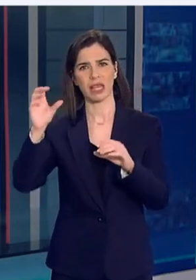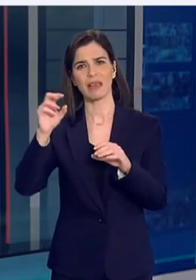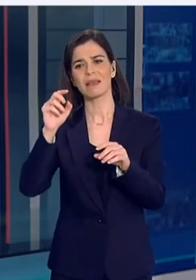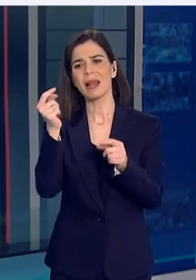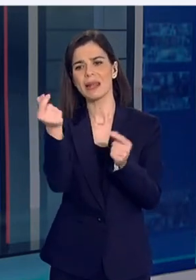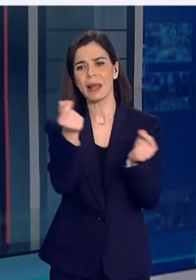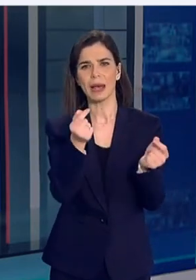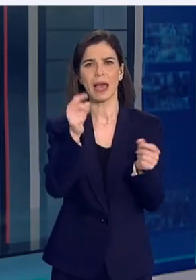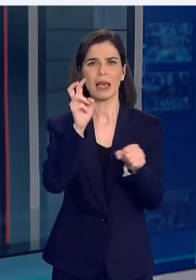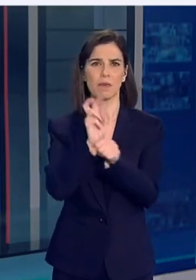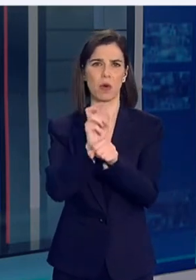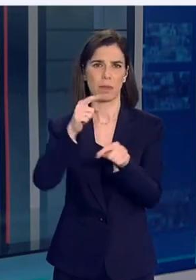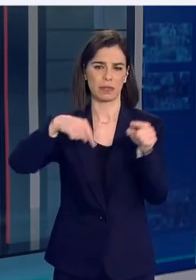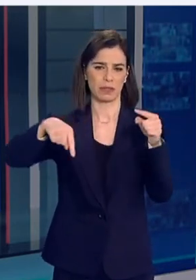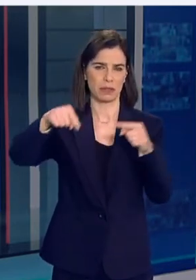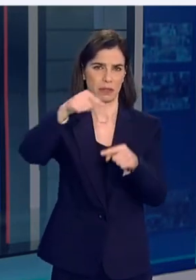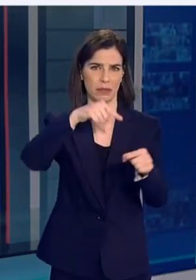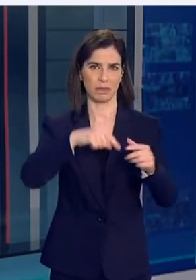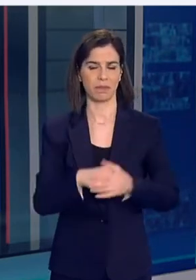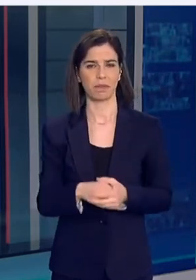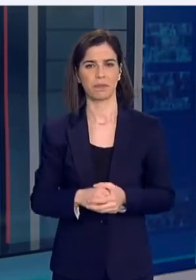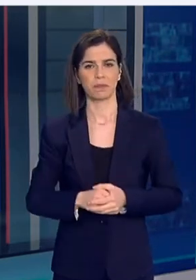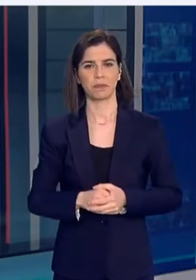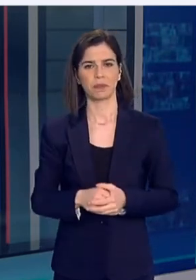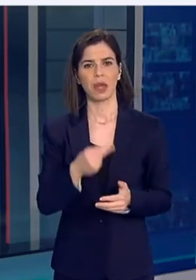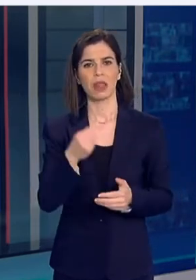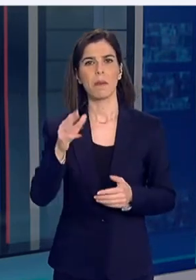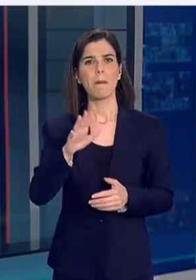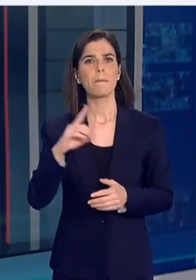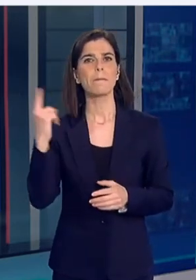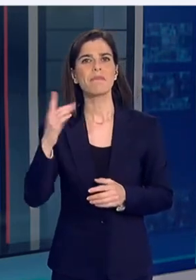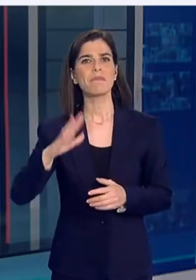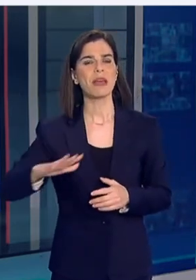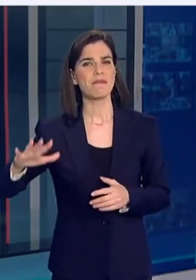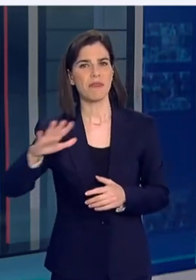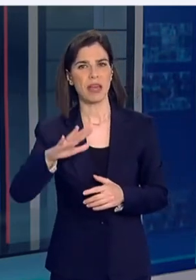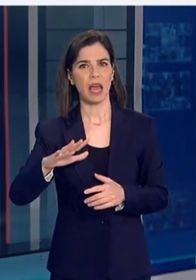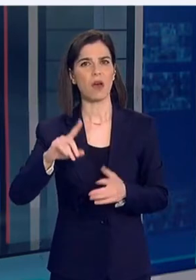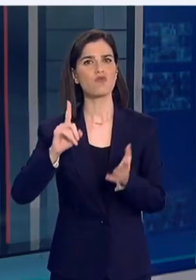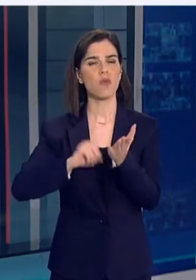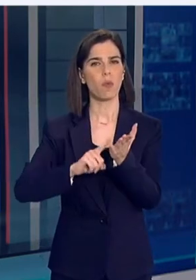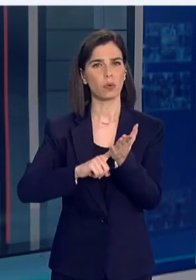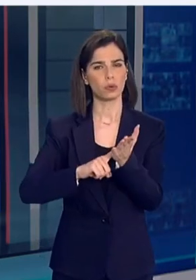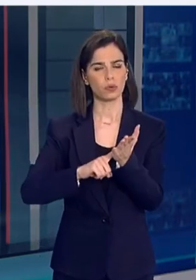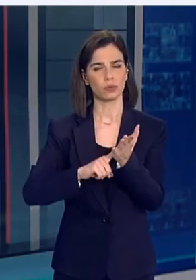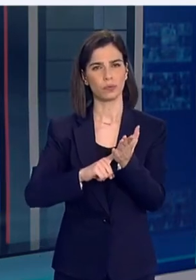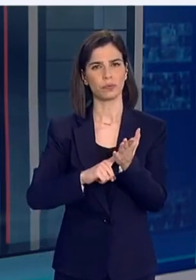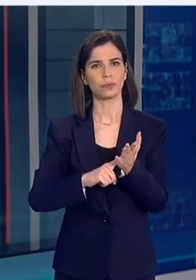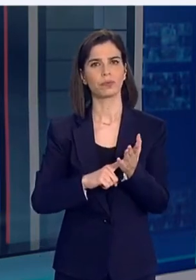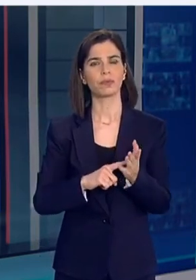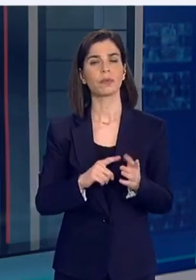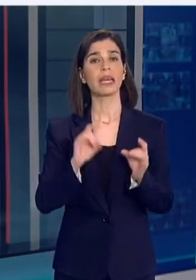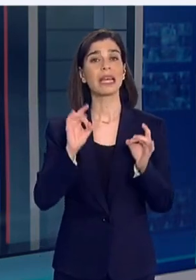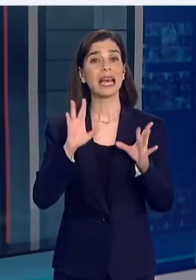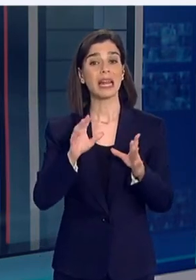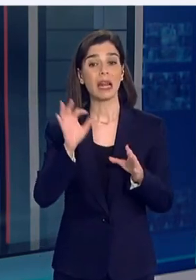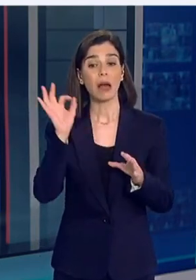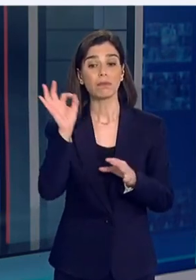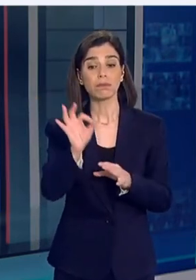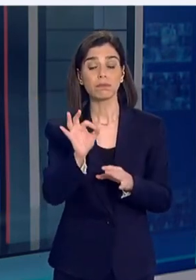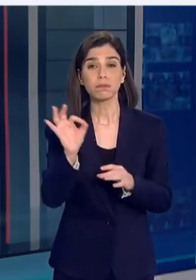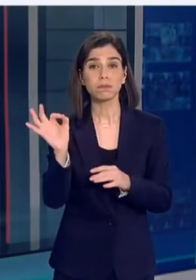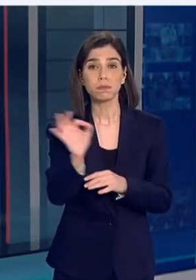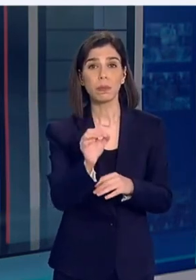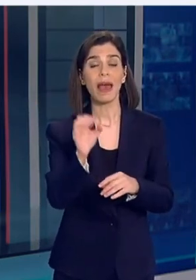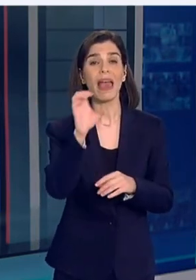υπόλοιπες περιφέρειες. Σε επίπεδο περιφερειακών ενωτήτων νομών, κανένα κρούσμα δεν